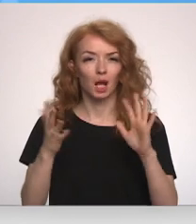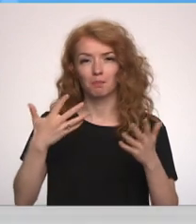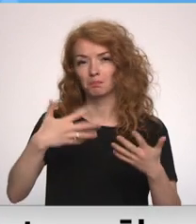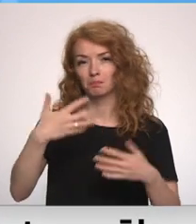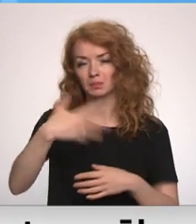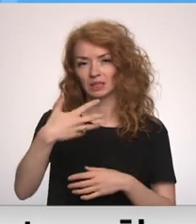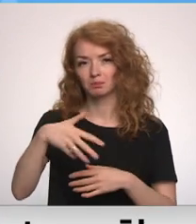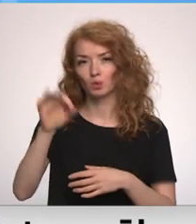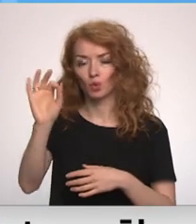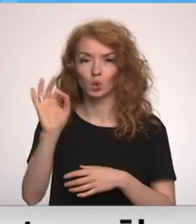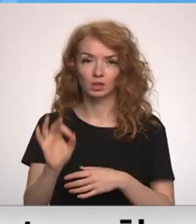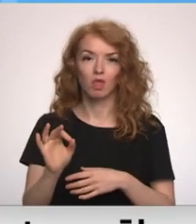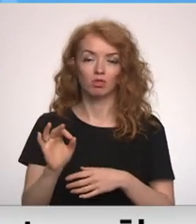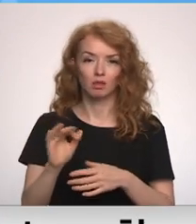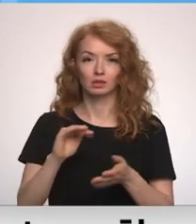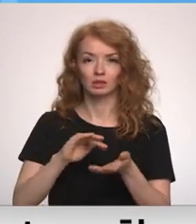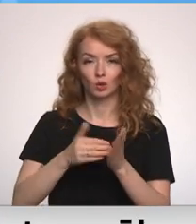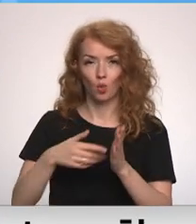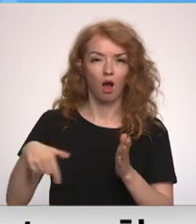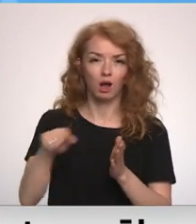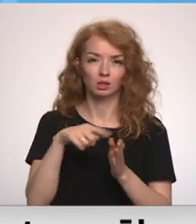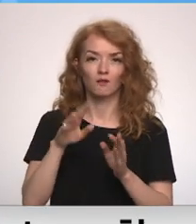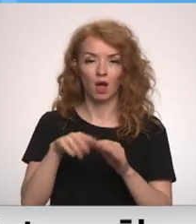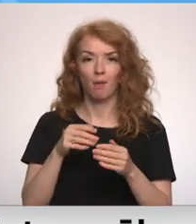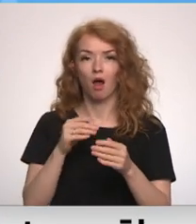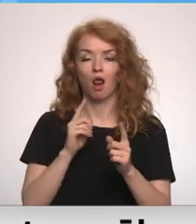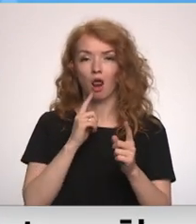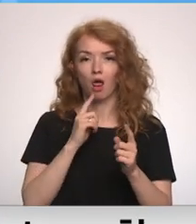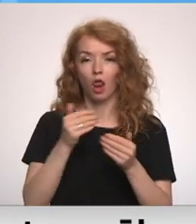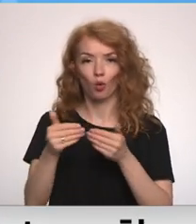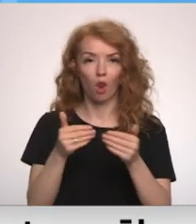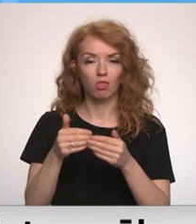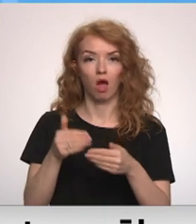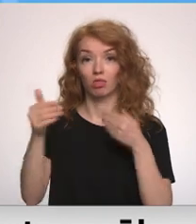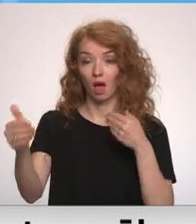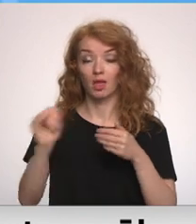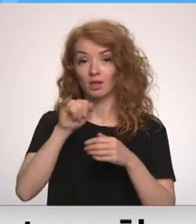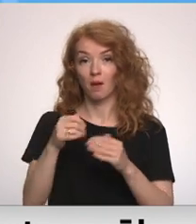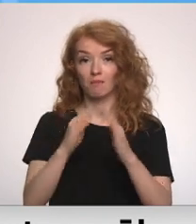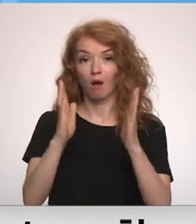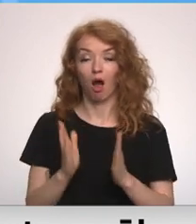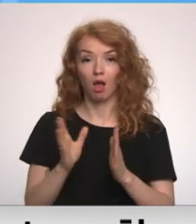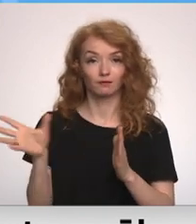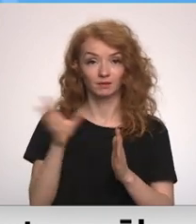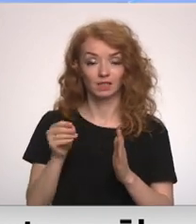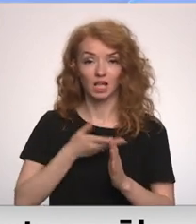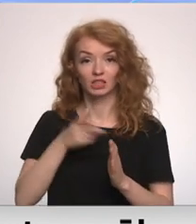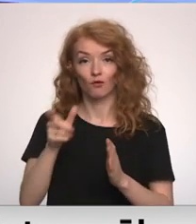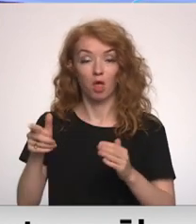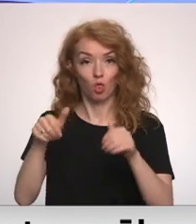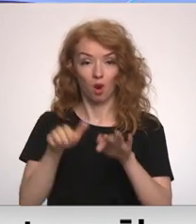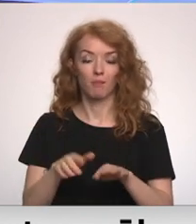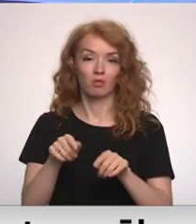% gadījumu to varam regulēt arī attālināt. Viennozīmīgi māja pat to vēlās, šāda iespēja ir.